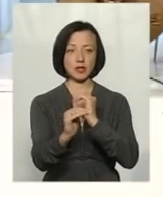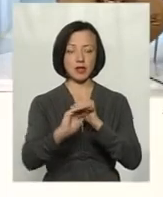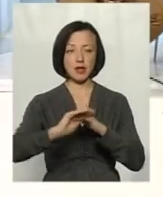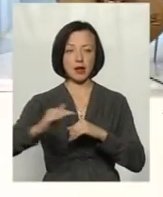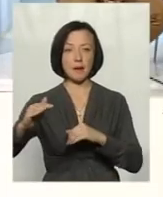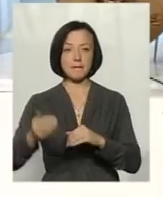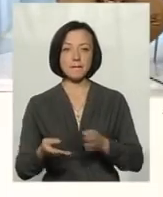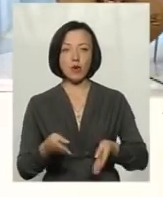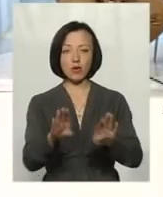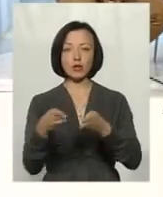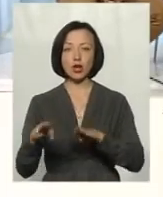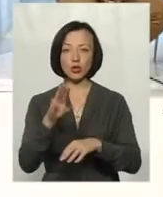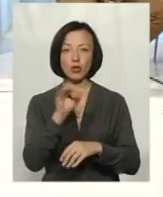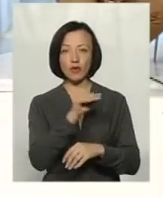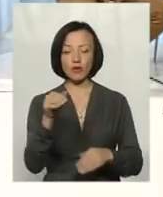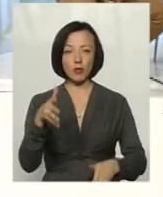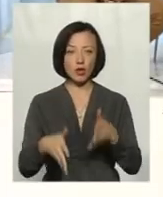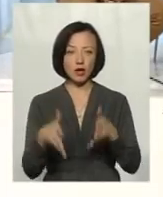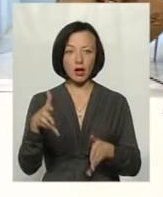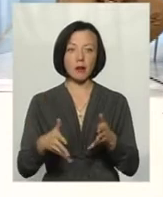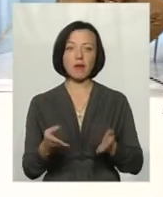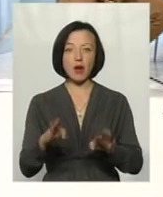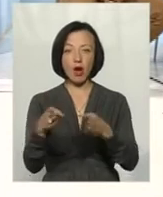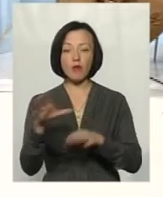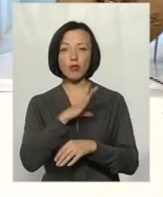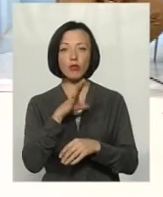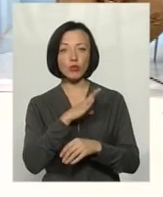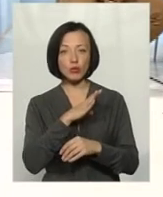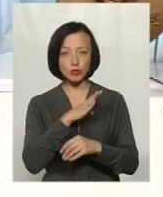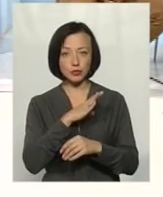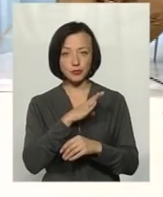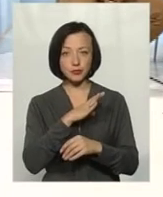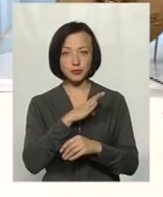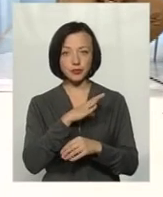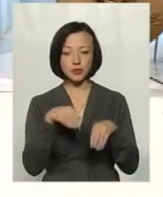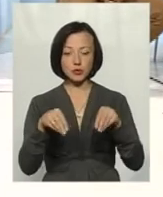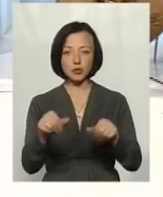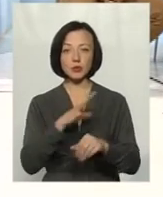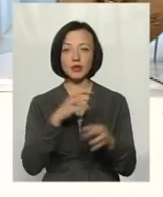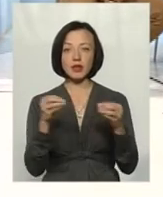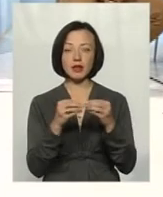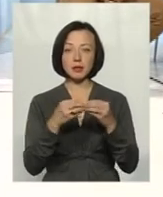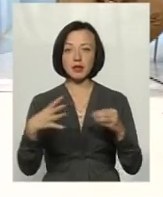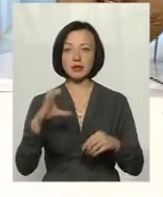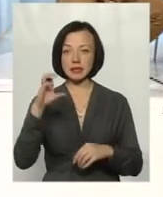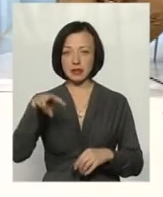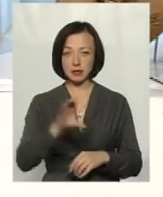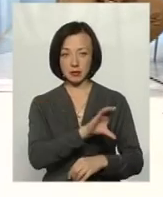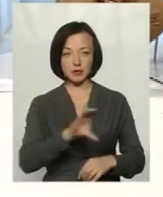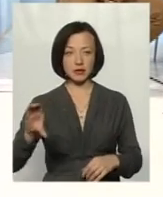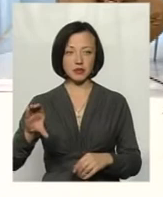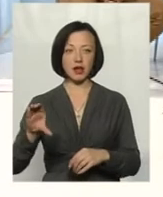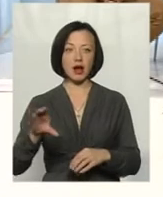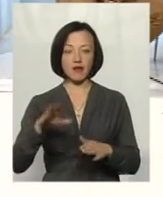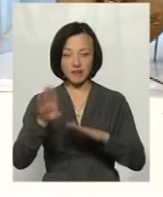переорали, осушили торфяні болота, переорали, а грунту було всього 10-15 сантиметрів, внизу